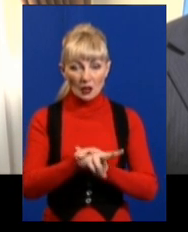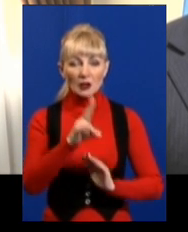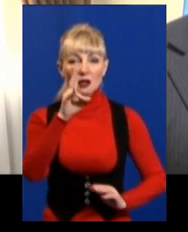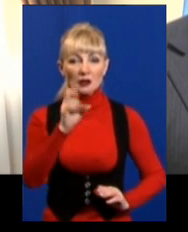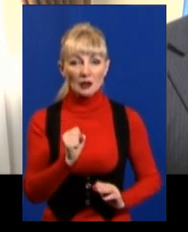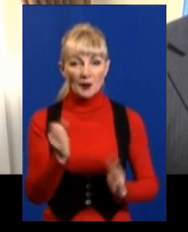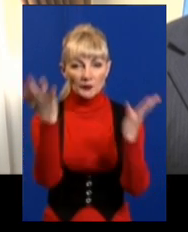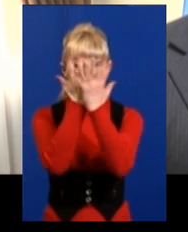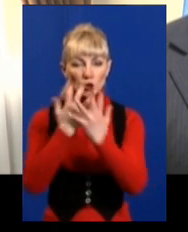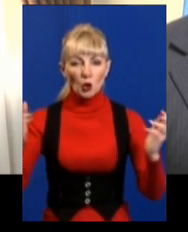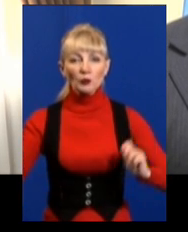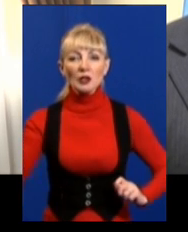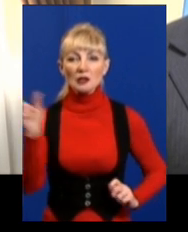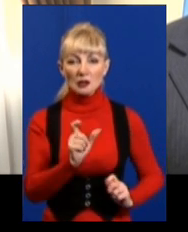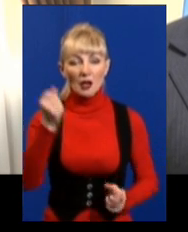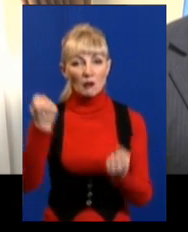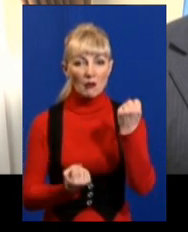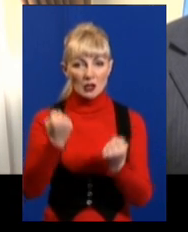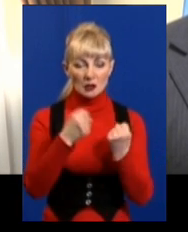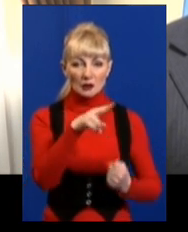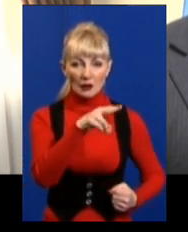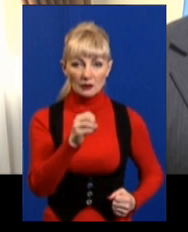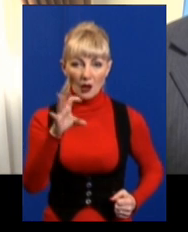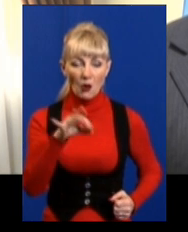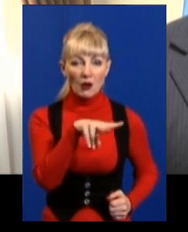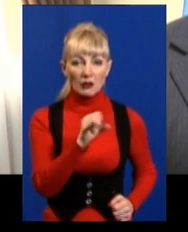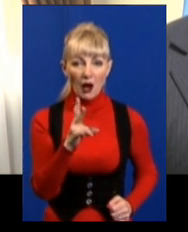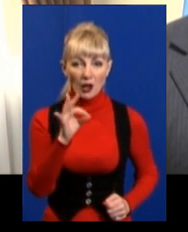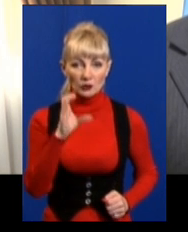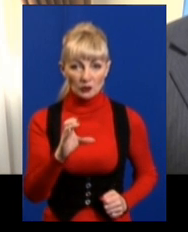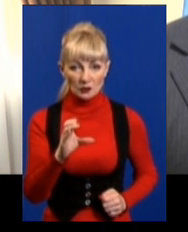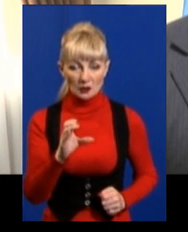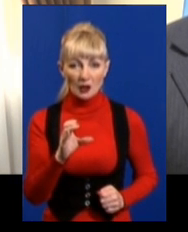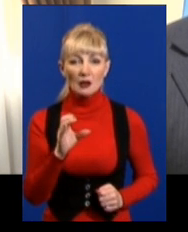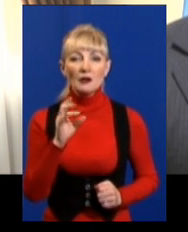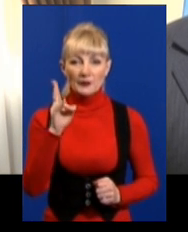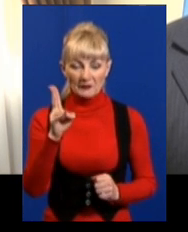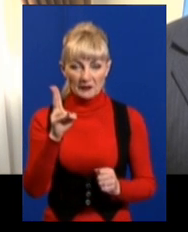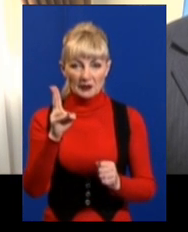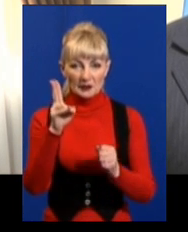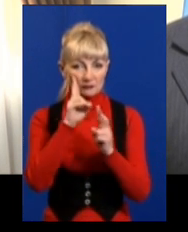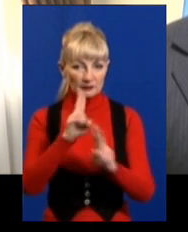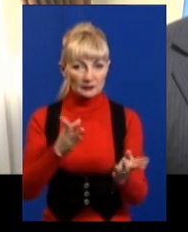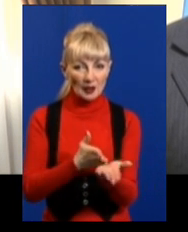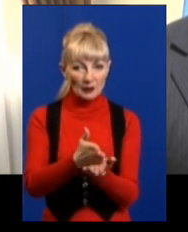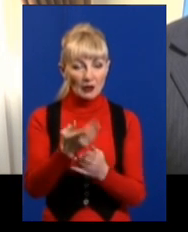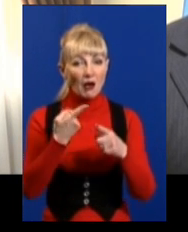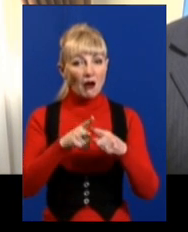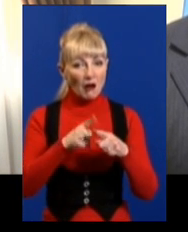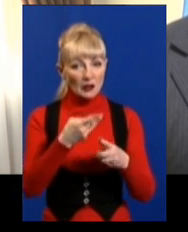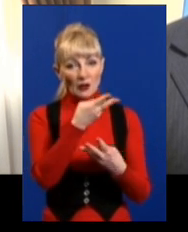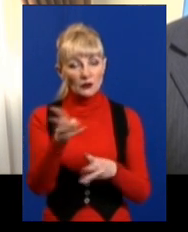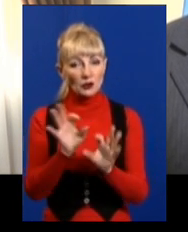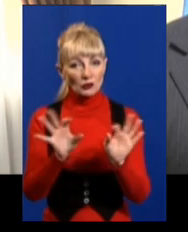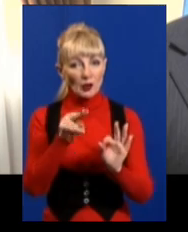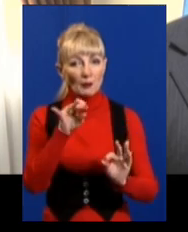темно-синньому автомобілі Део Ланас в невстановленому напрямку. Цей відеокоментар надіслала прес